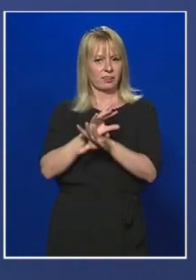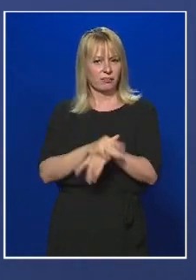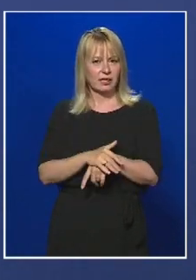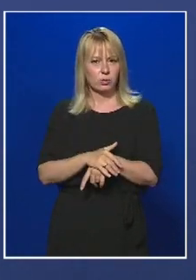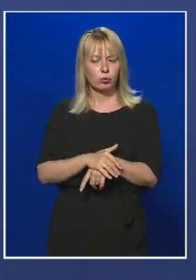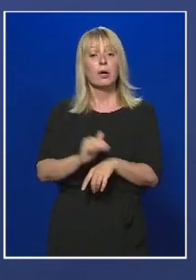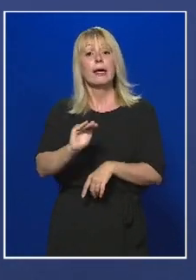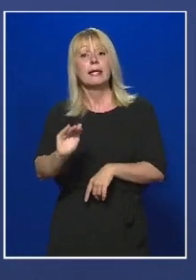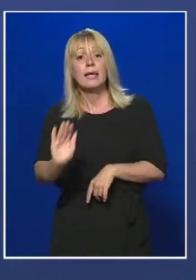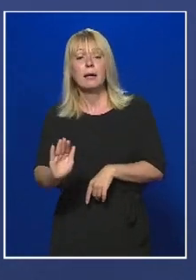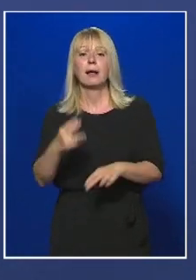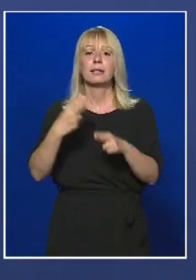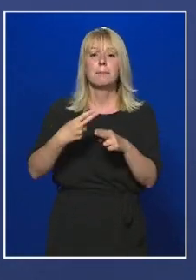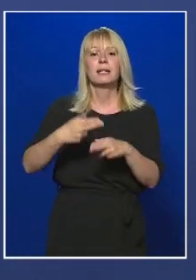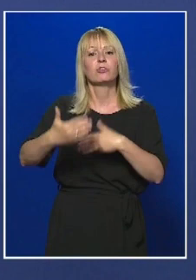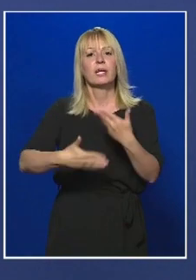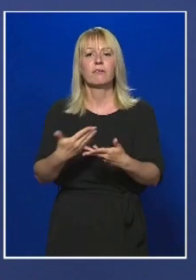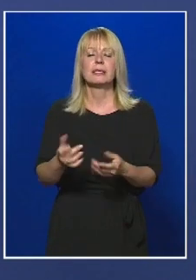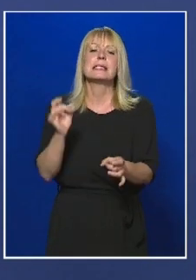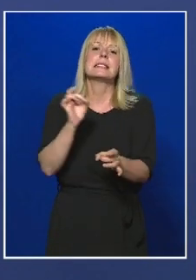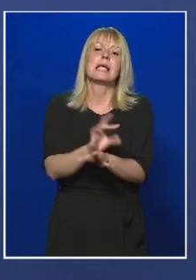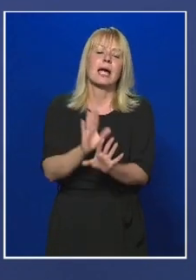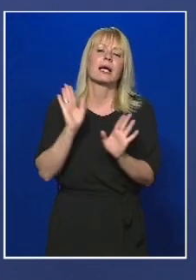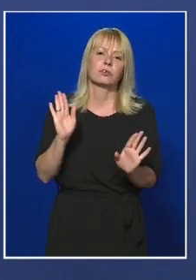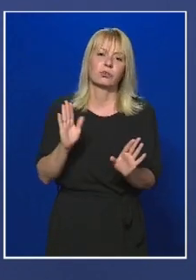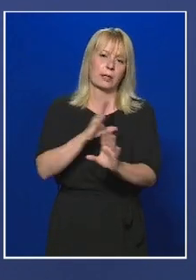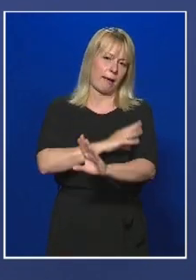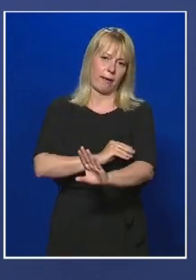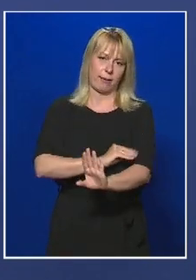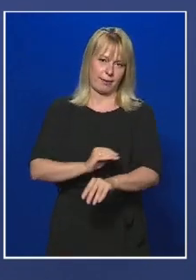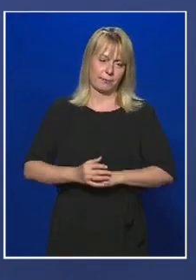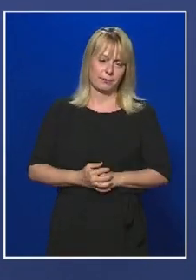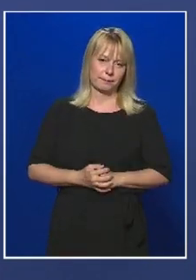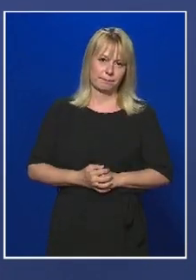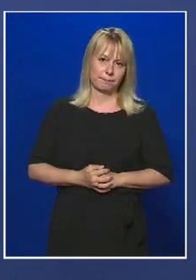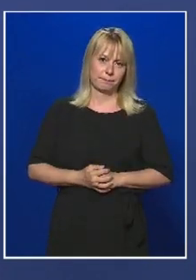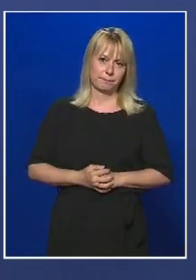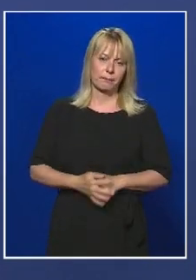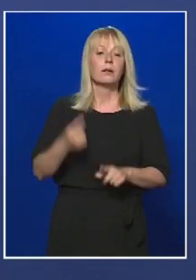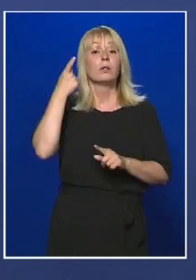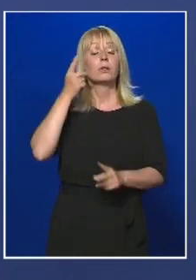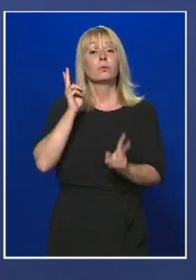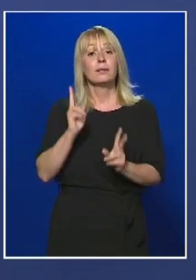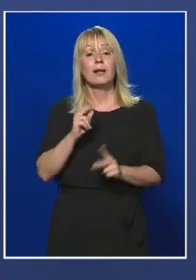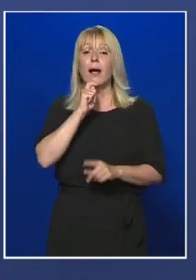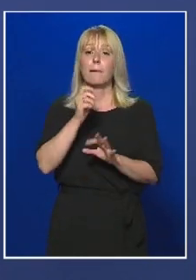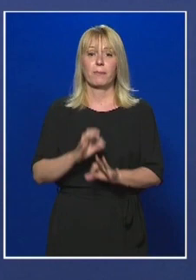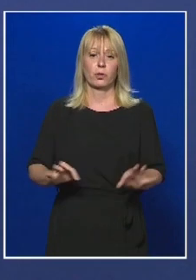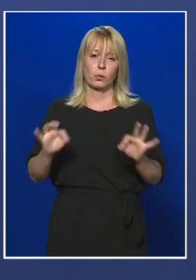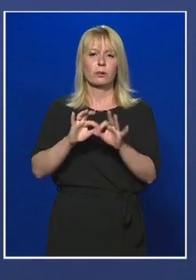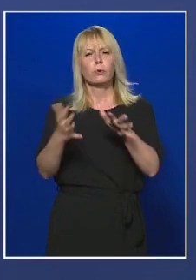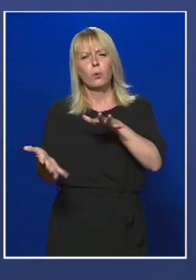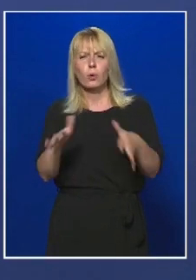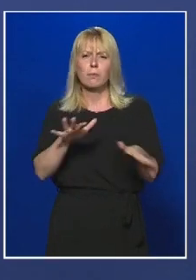az, hogy a gyermekeknél a betegség lefolyása szerencsére enyhébb. Tudni kell azt, hogy Magyarországon